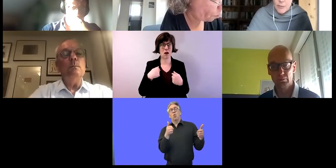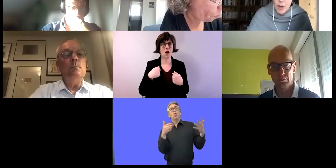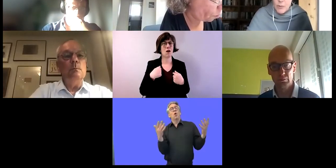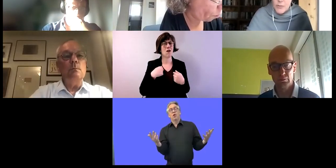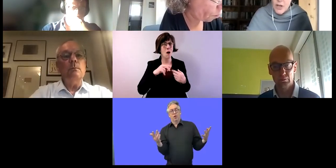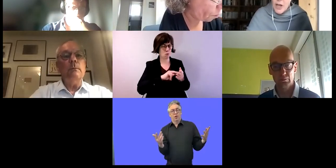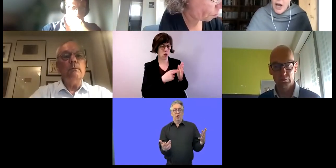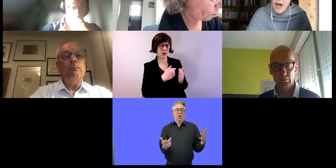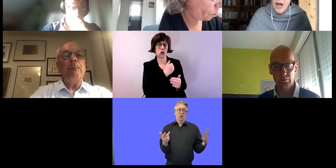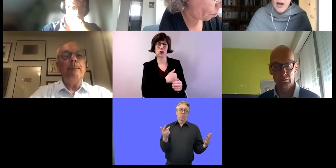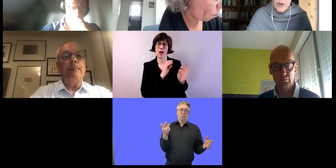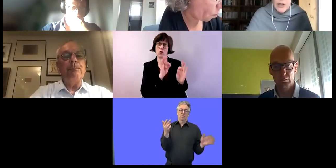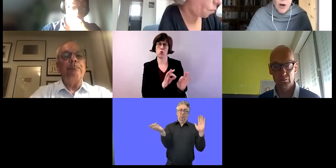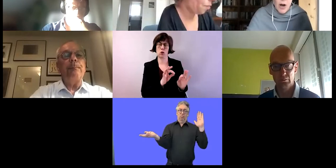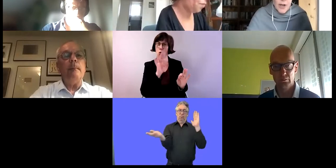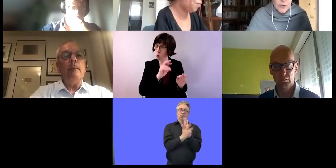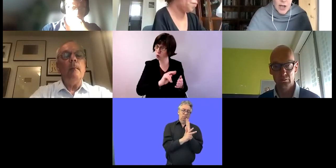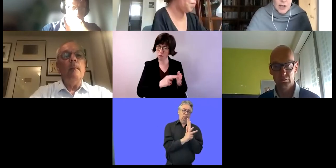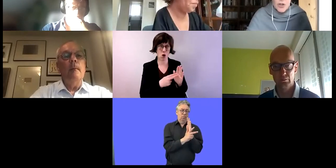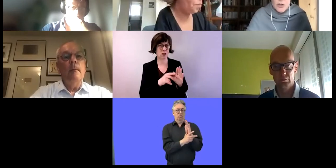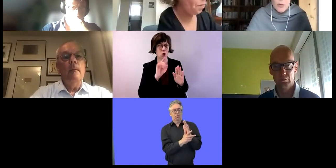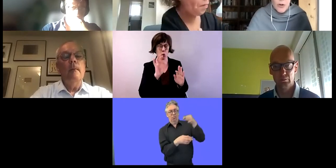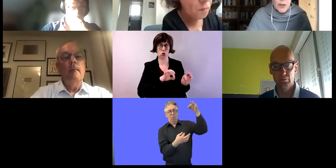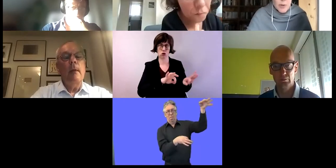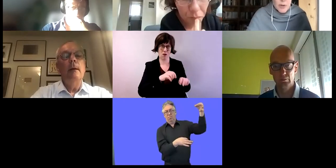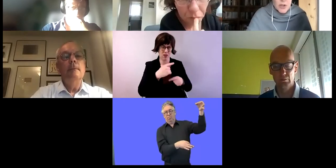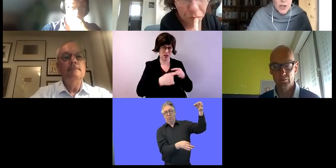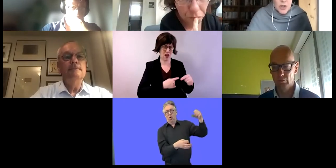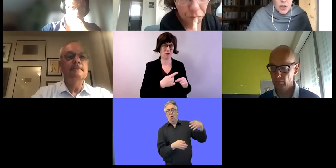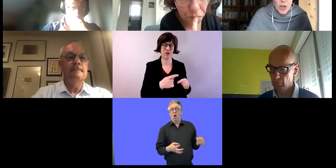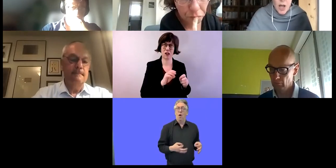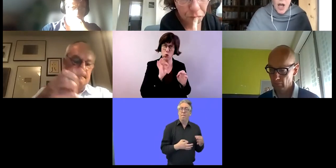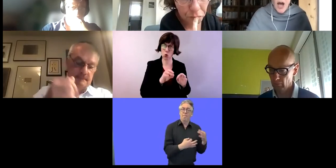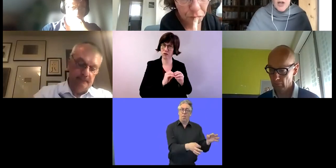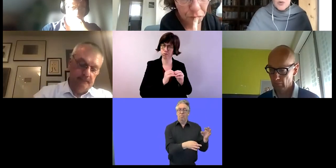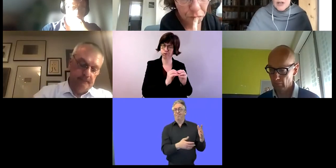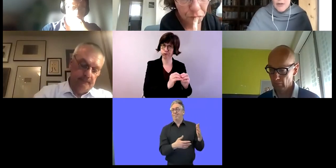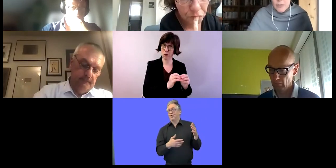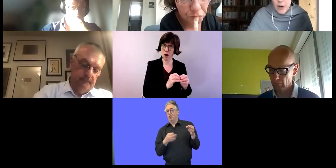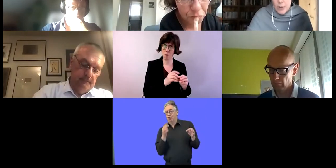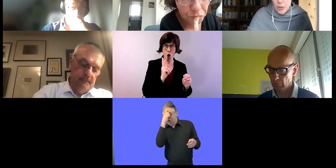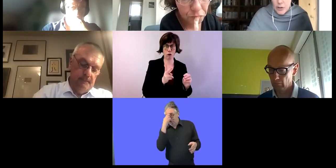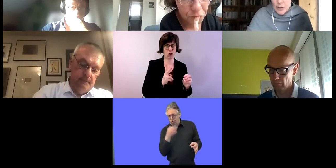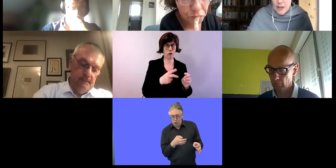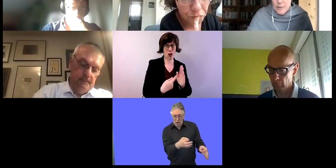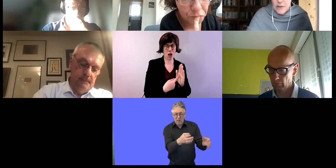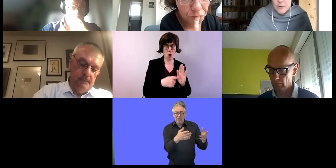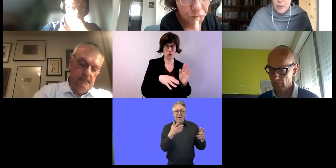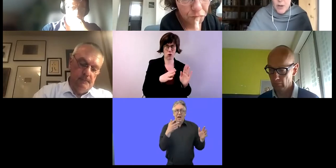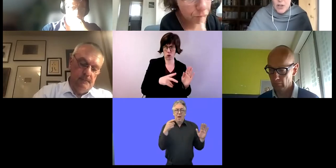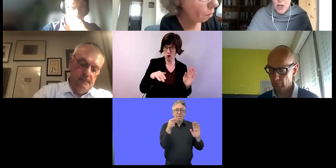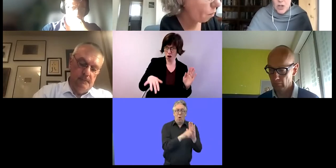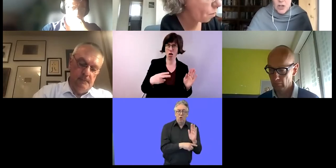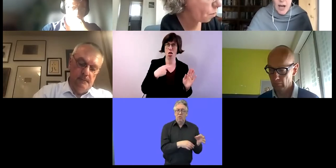politischen Seite, wir entwickeln gute Politiken und Strategien für die Probleme. Aber wir haben oft Herausforderungen bei der